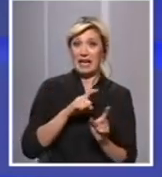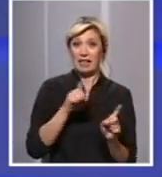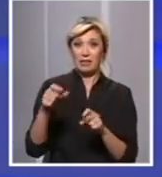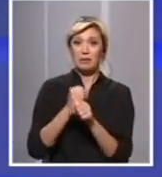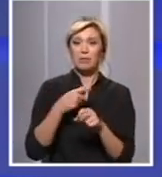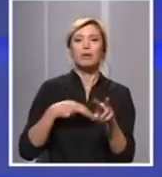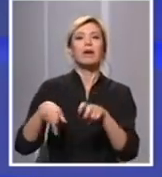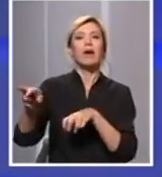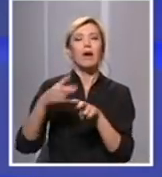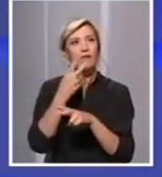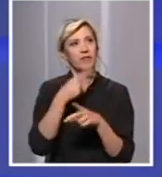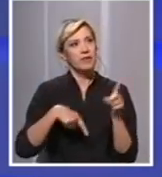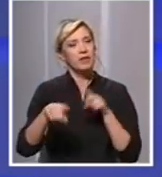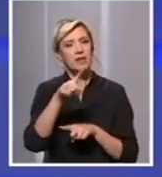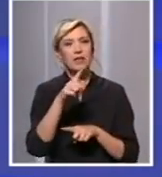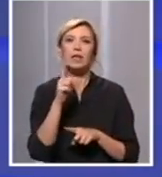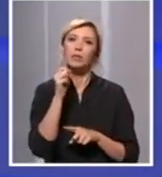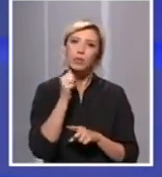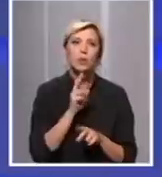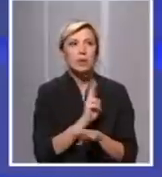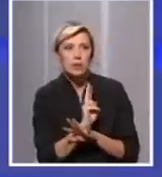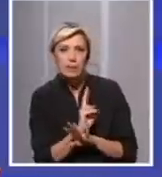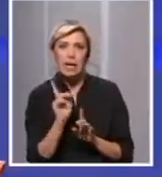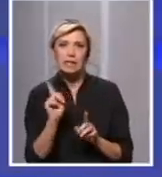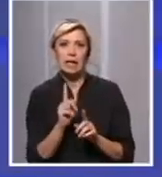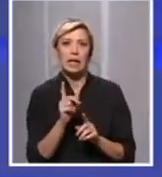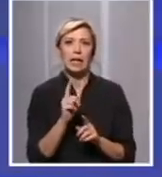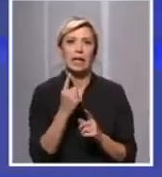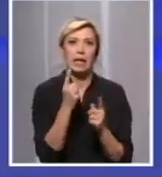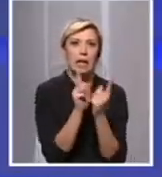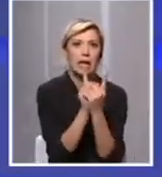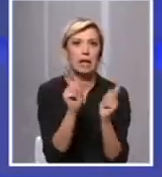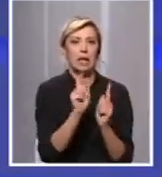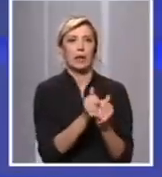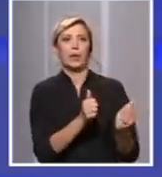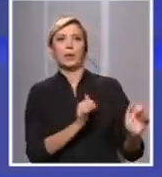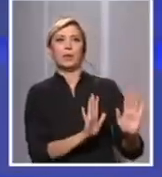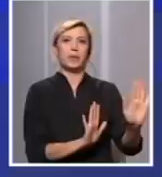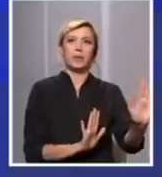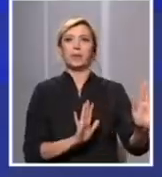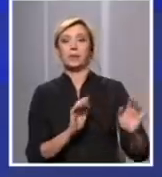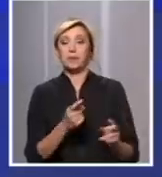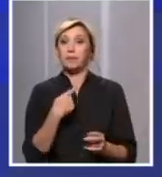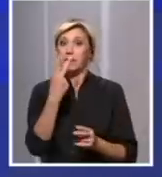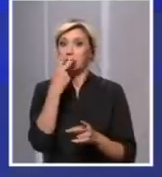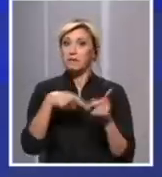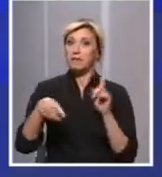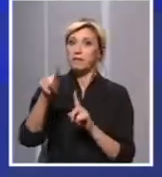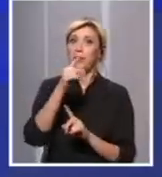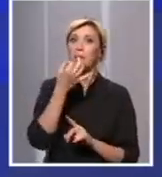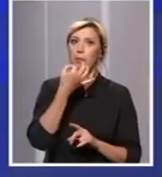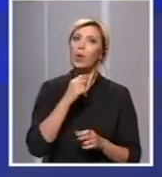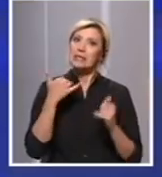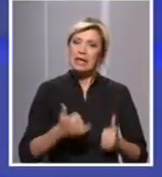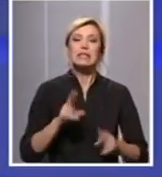Zaista moram da primetim da su ljudi nekako i oprezni i da ne prilaze baš toliko blizu jedni drugima. Rekla bih, dajmo sve od